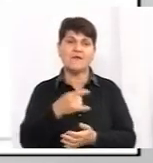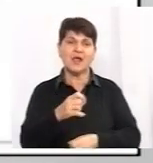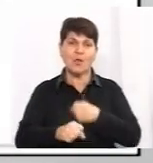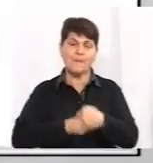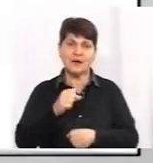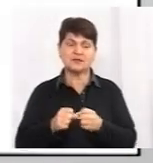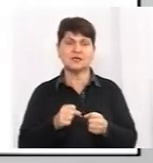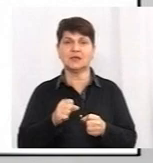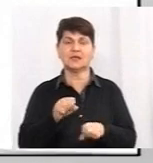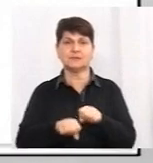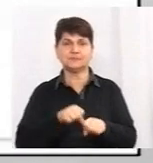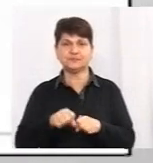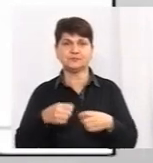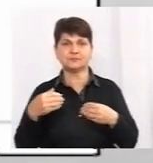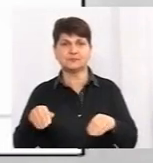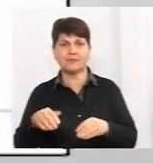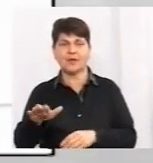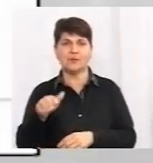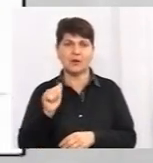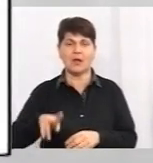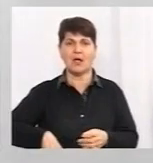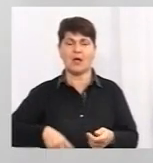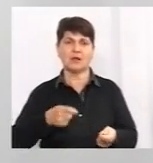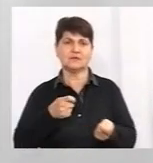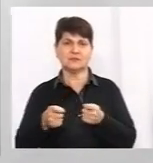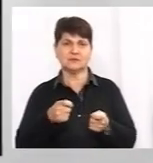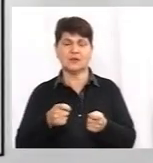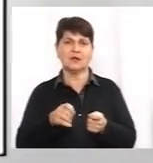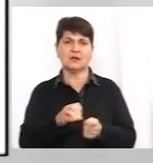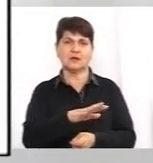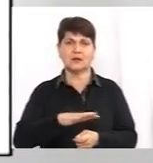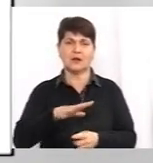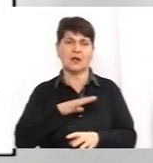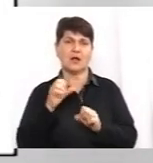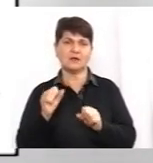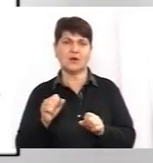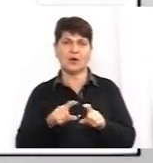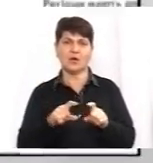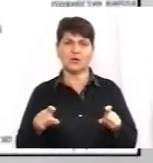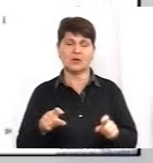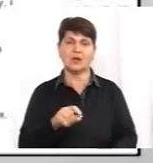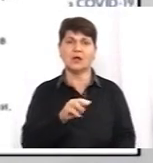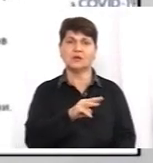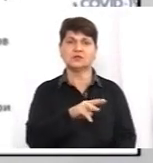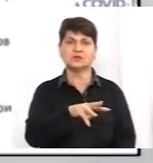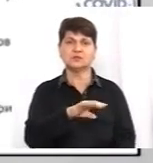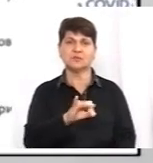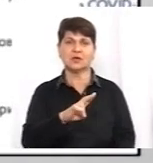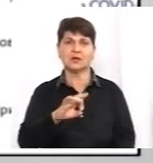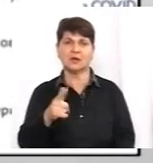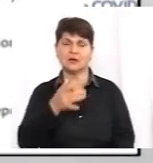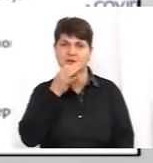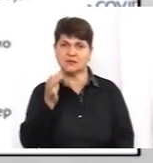велопрокат, відновити роботу нотаріальних та адвокатських контор. Раніше прем'єр-міністр Денис Шмигаль заявив, що з 11